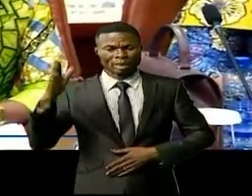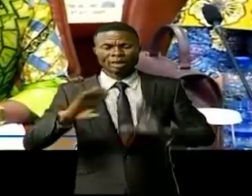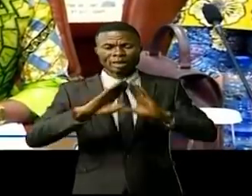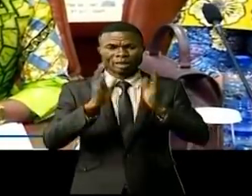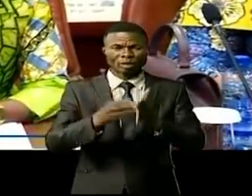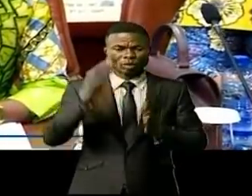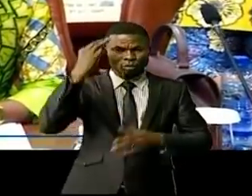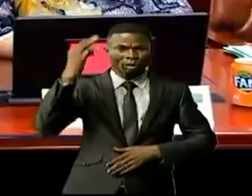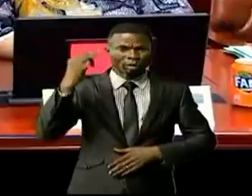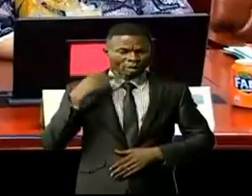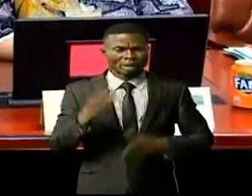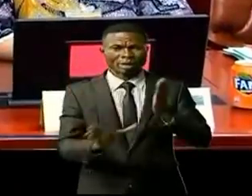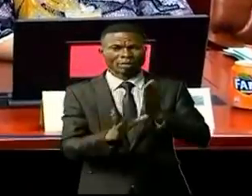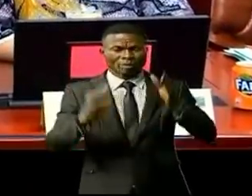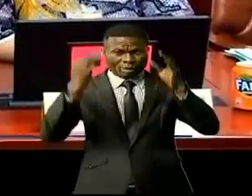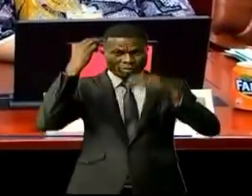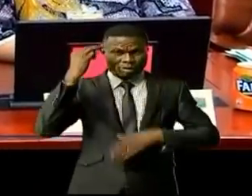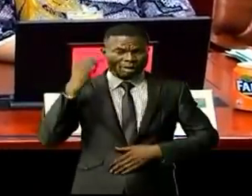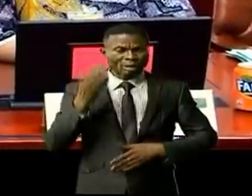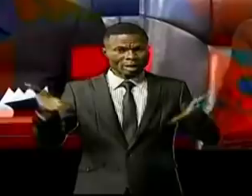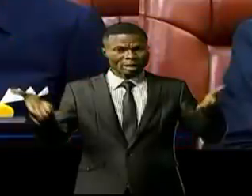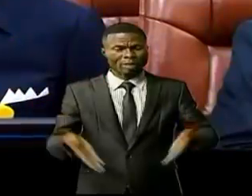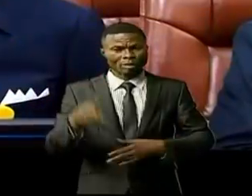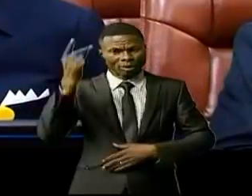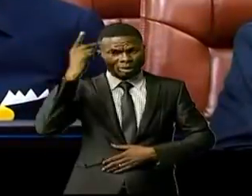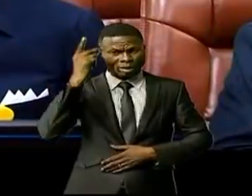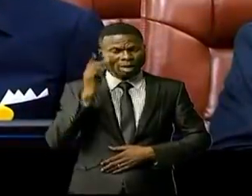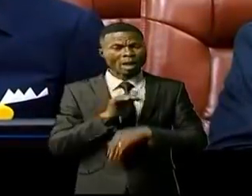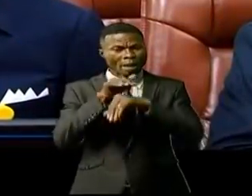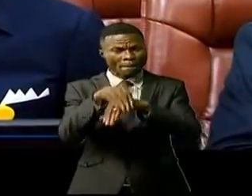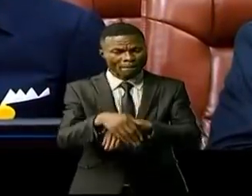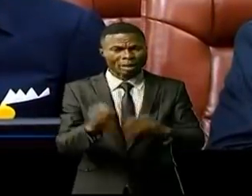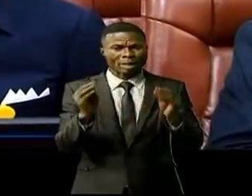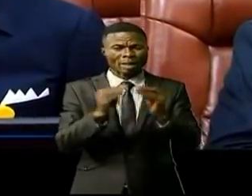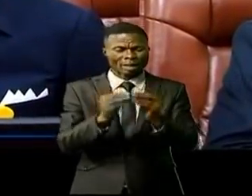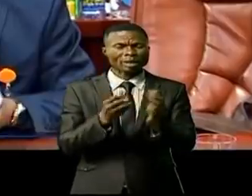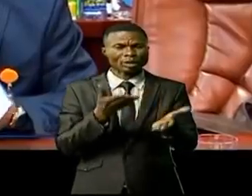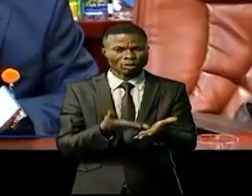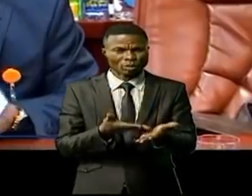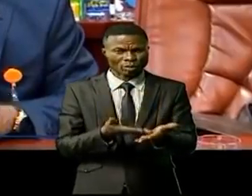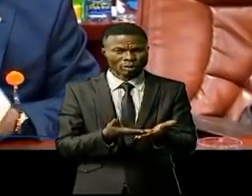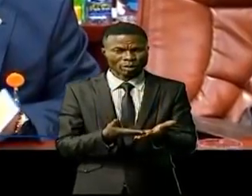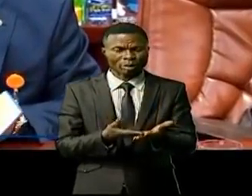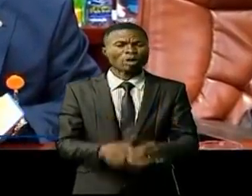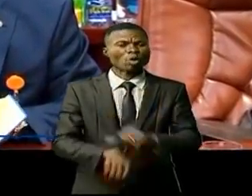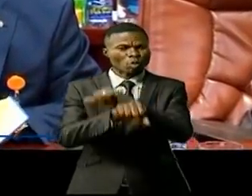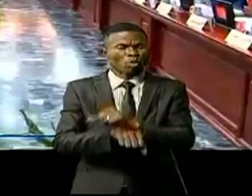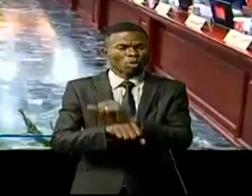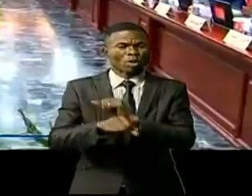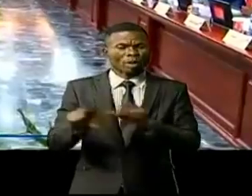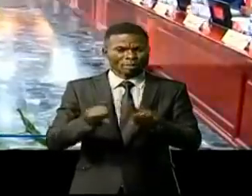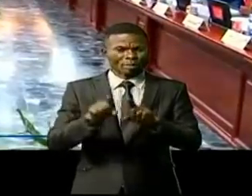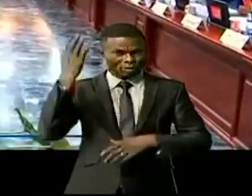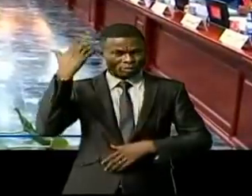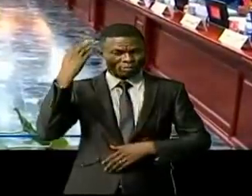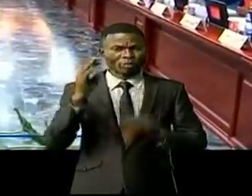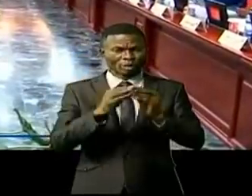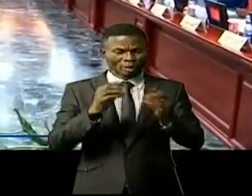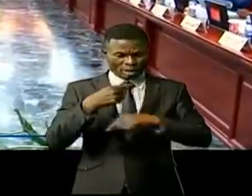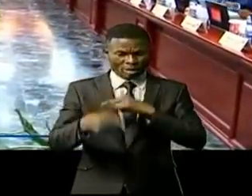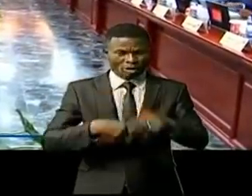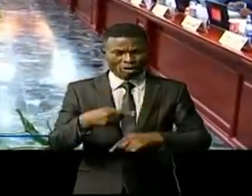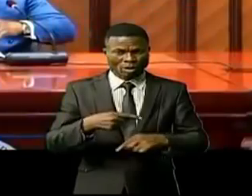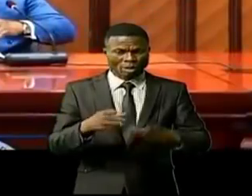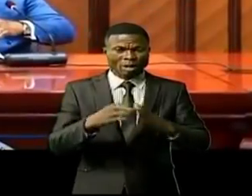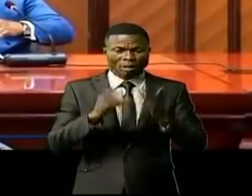ministres et vice-ministres présents à Kinshasa ont pris part à cette réunion. Comme à l'accoutumée, la réunion a débuté